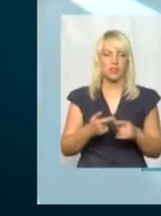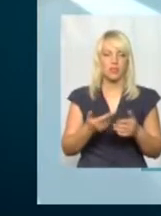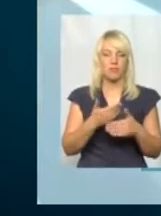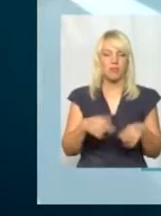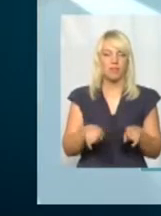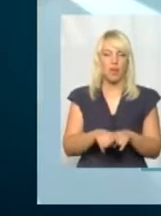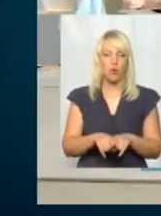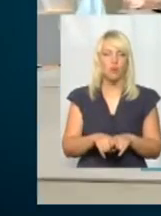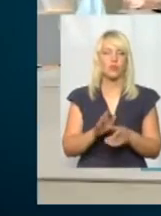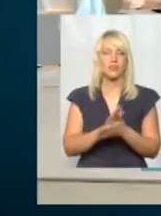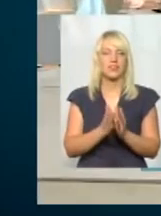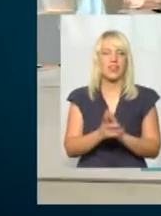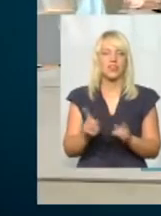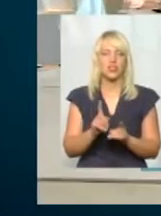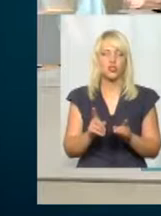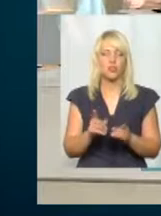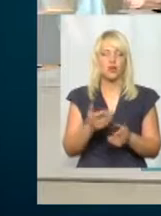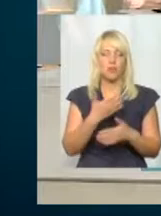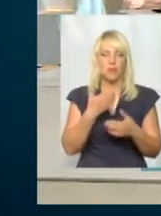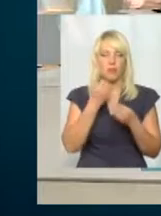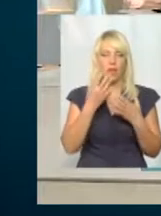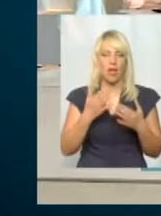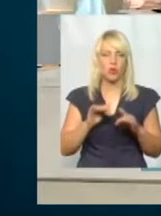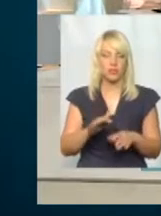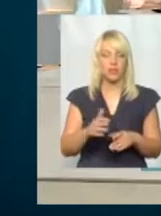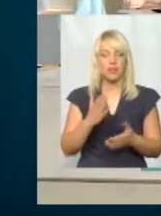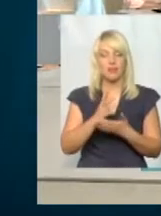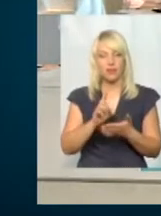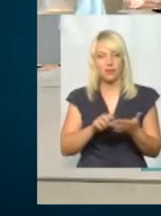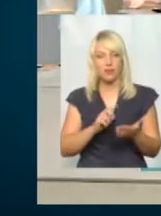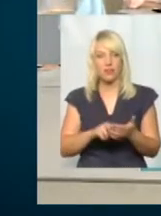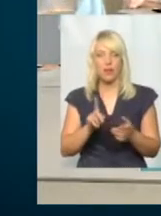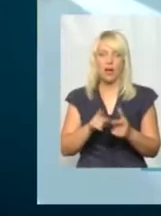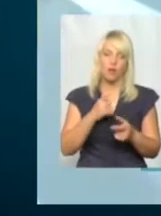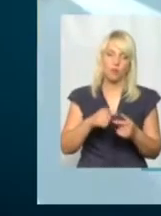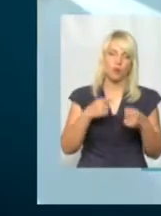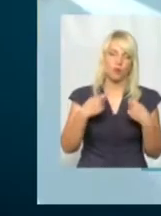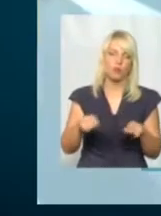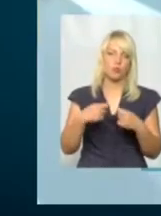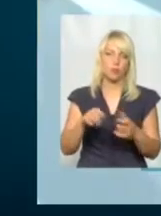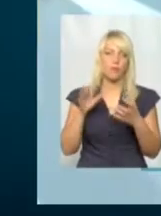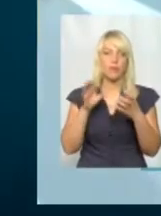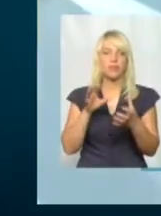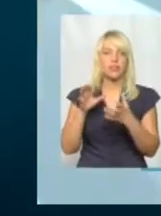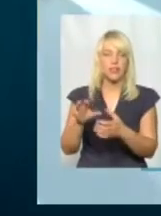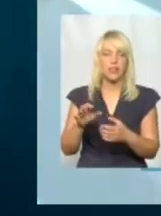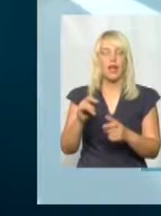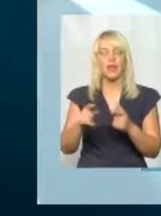владіни. Тобто, стоїть питання, або розпродувати свої транспортні засоби і закінчувати